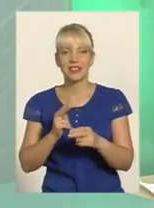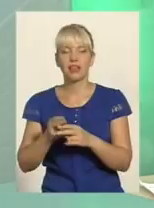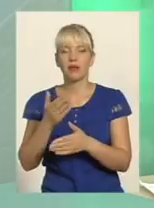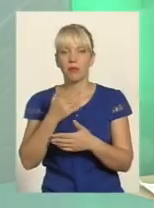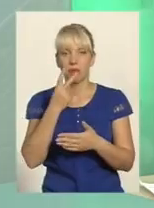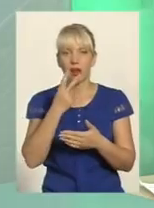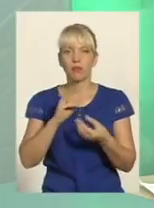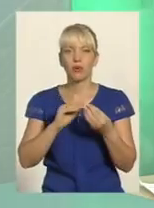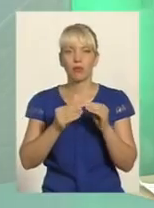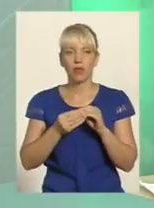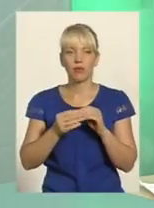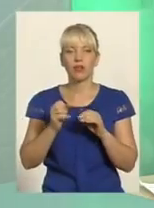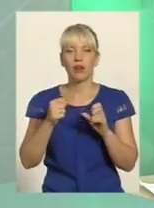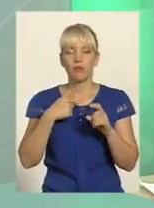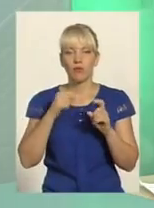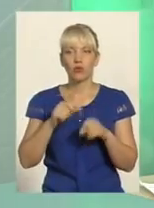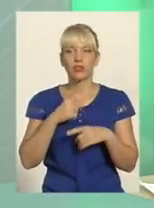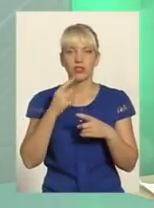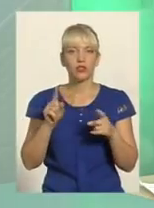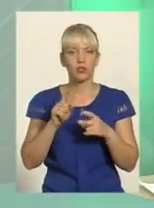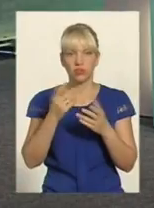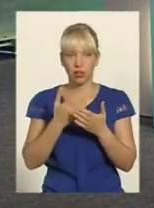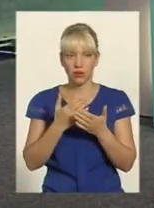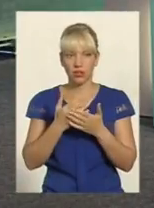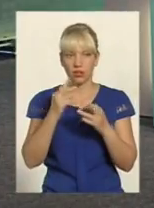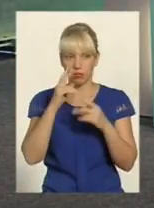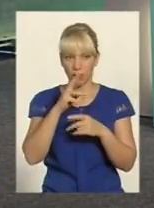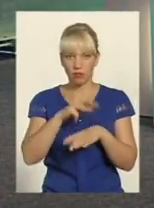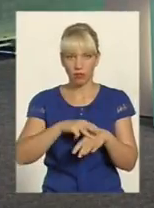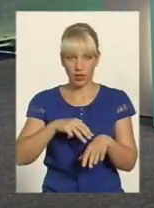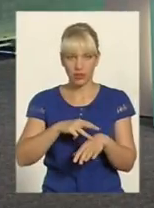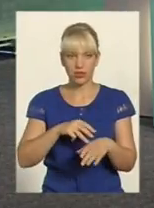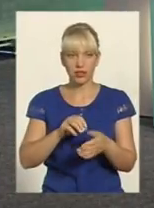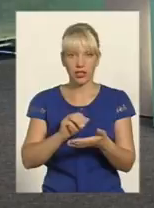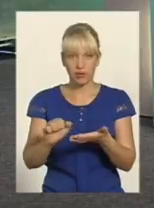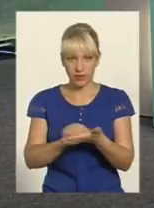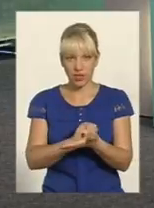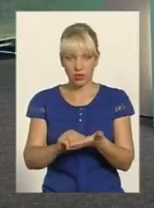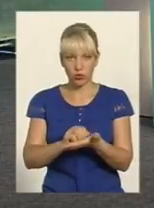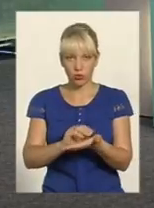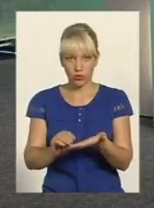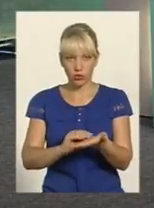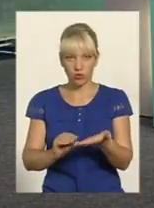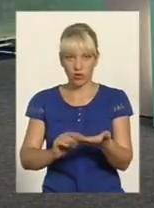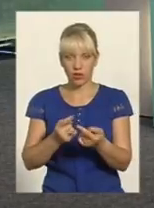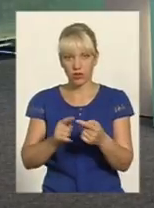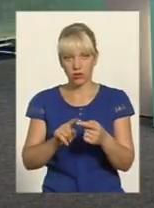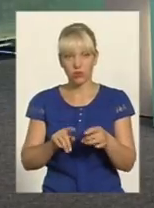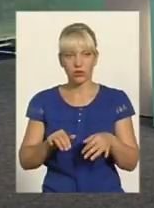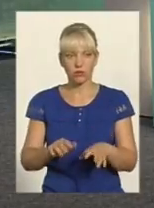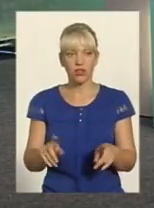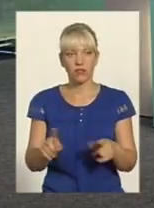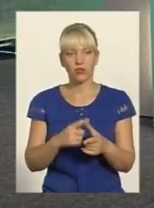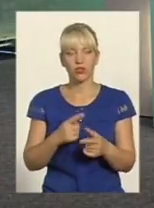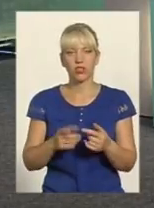я можу з певністю сказати, що... неправильно працівники міліції задокументували справу? Чи є